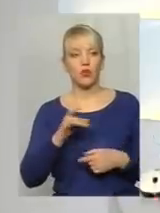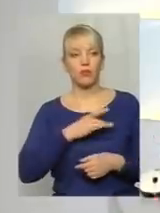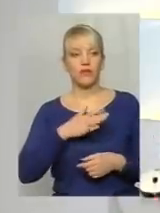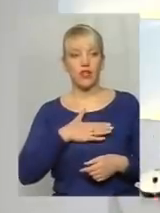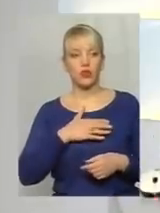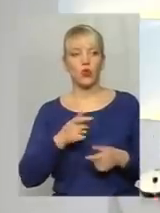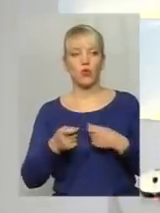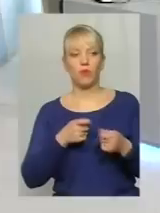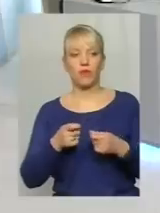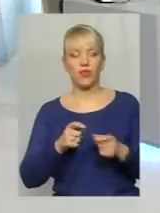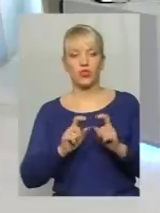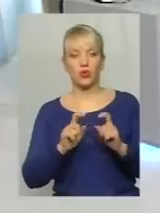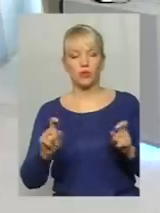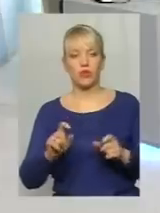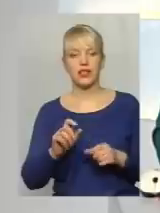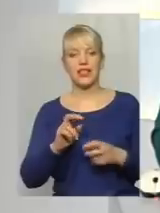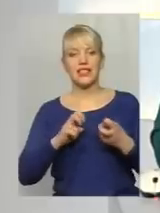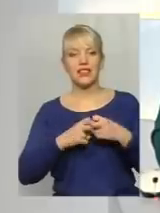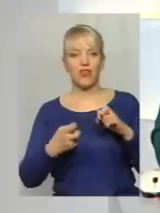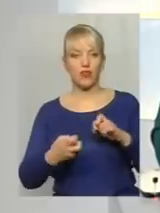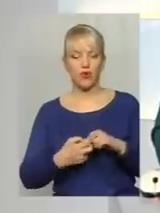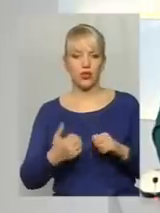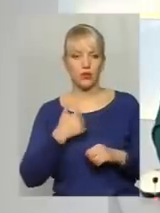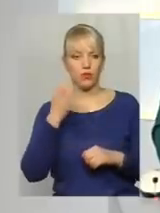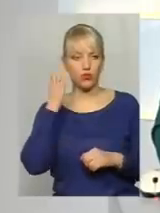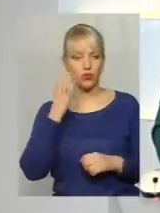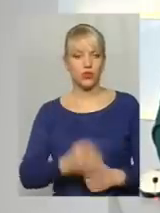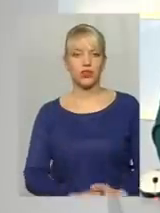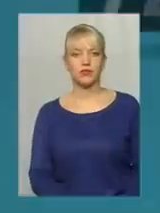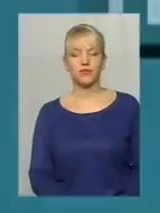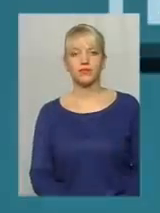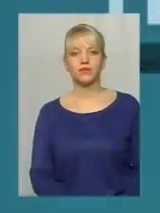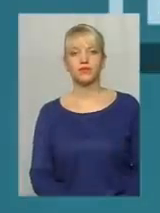управляючої компанії з Івано-Франківська. Давайте послухаємо телефонну розмову.